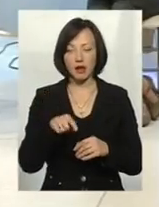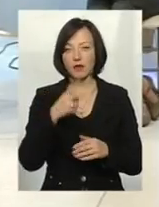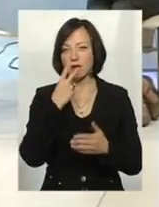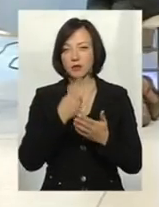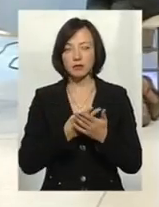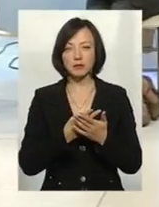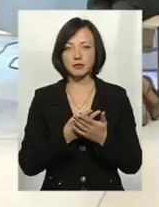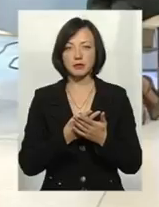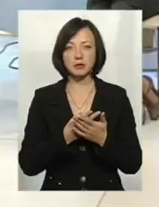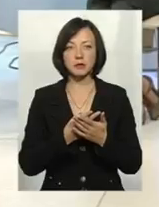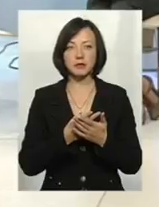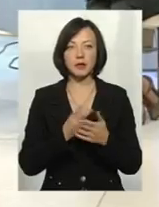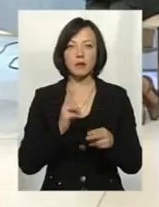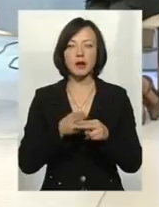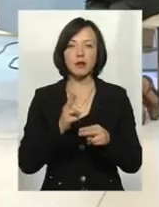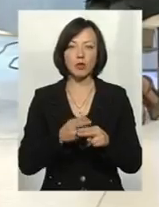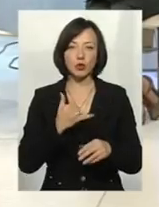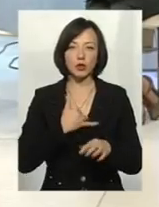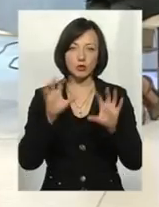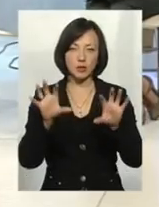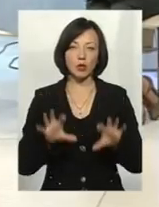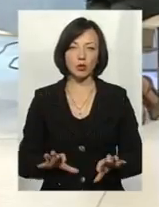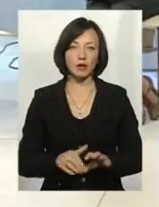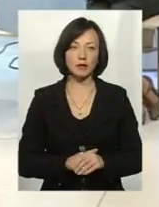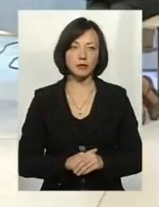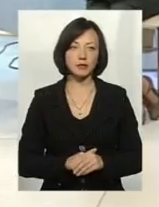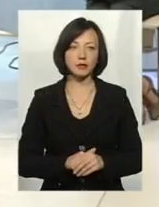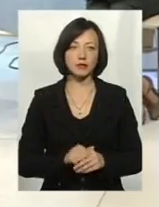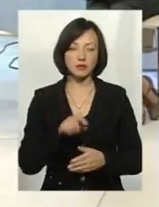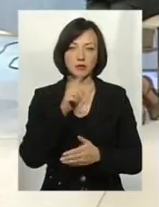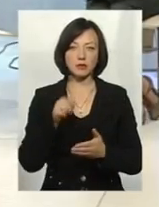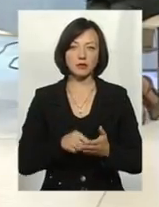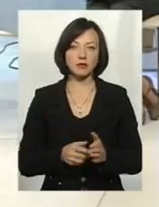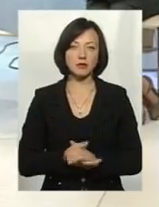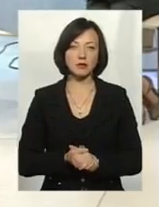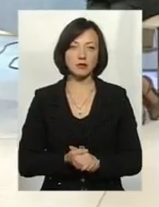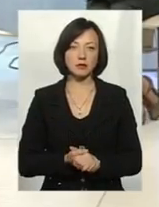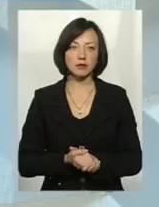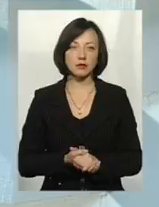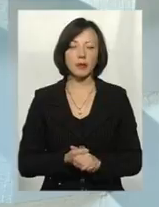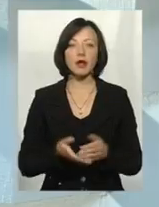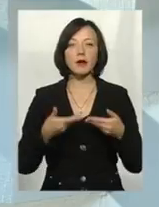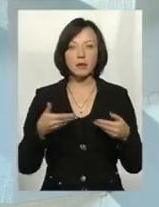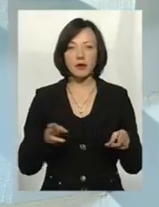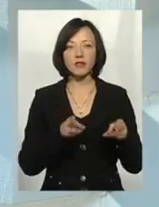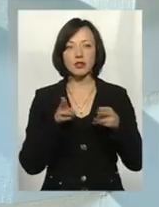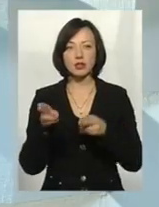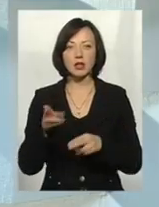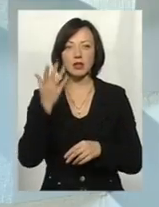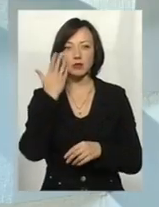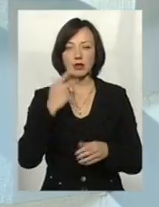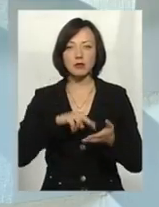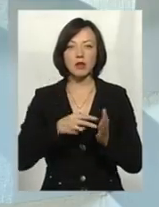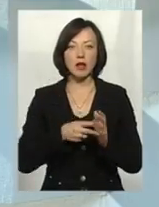ті перепони, які діють в нашому законодавстві? Ну, виїжджали і однозначно під час